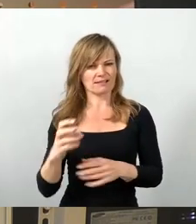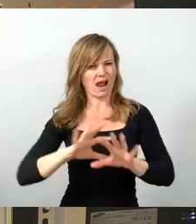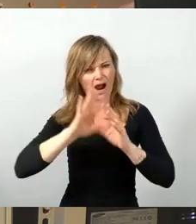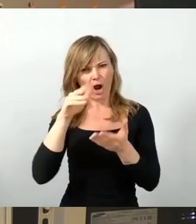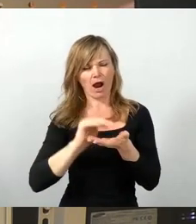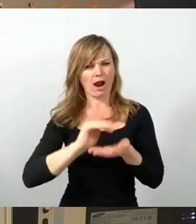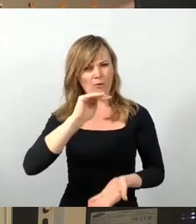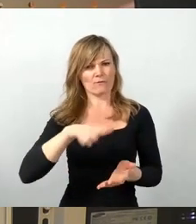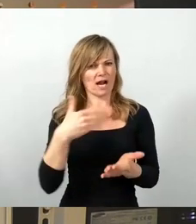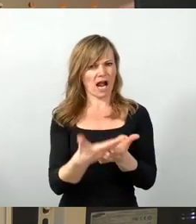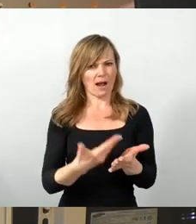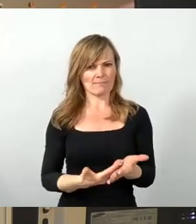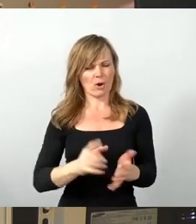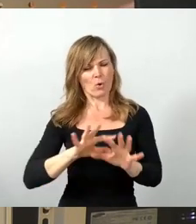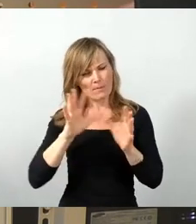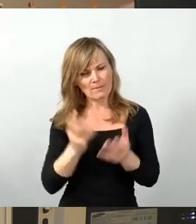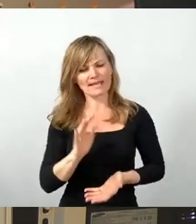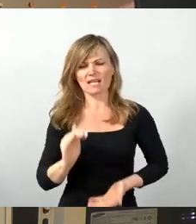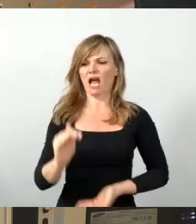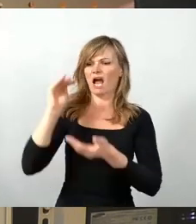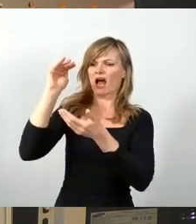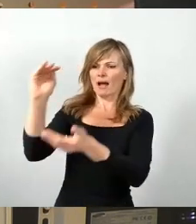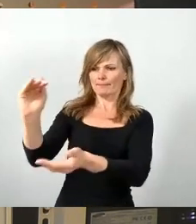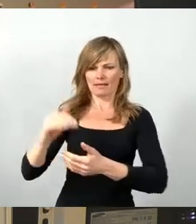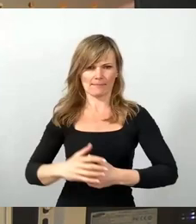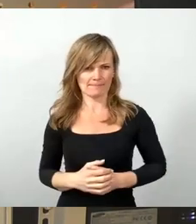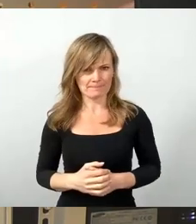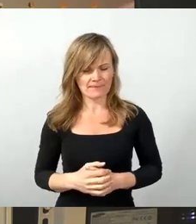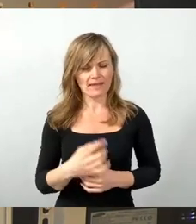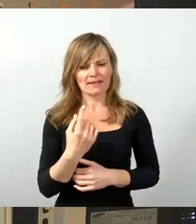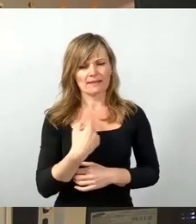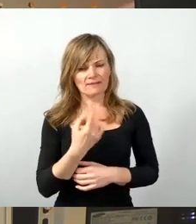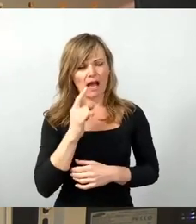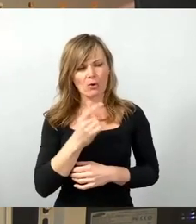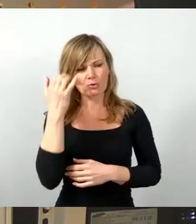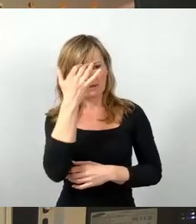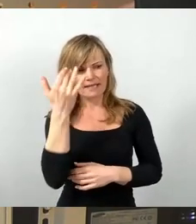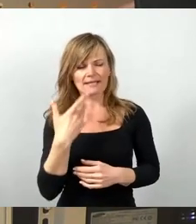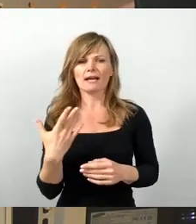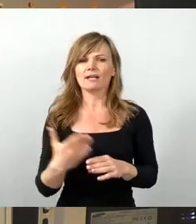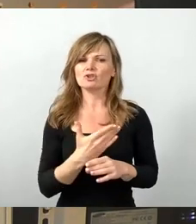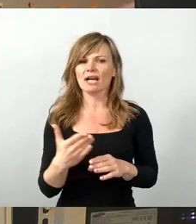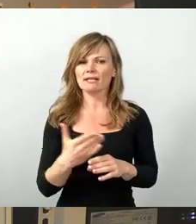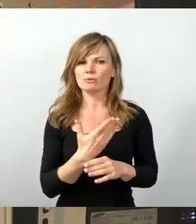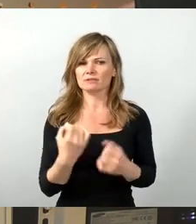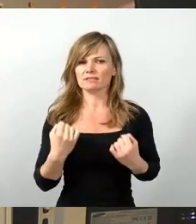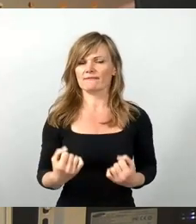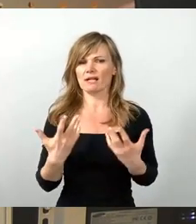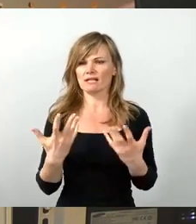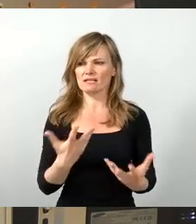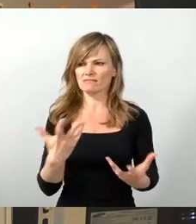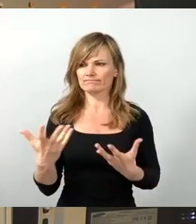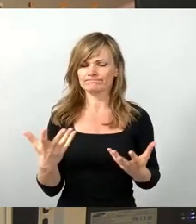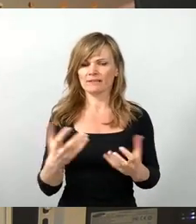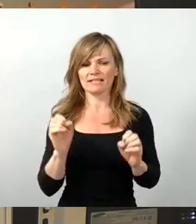Abwägungsgewalt, dass wir eben entscheiden müssen, wohin gehen eben finanzielle Ressourcen, wohin gehen sie eben nicht, dass wir das aufgeben. Dafür